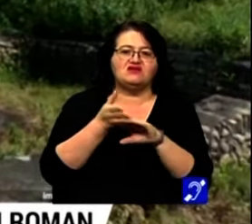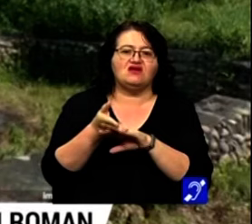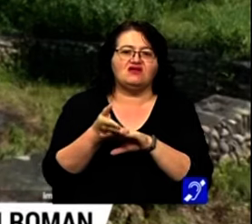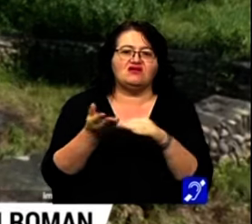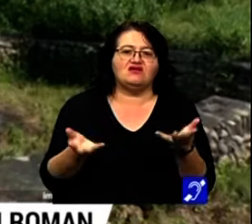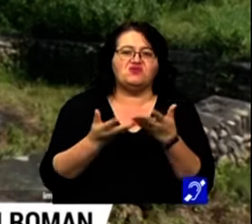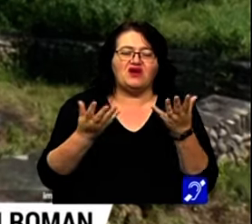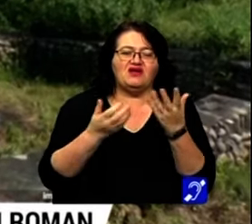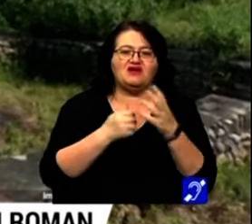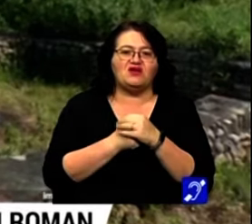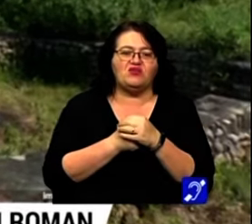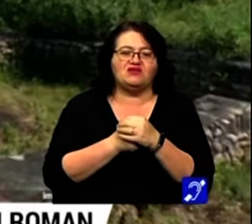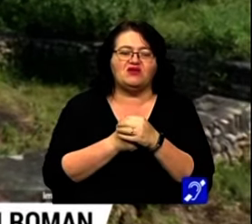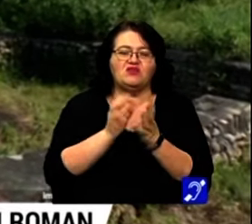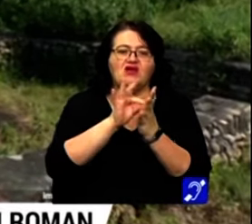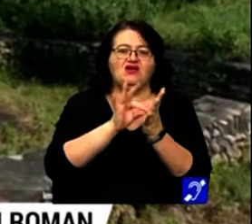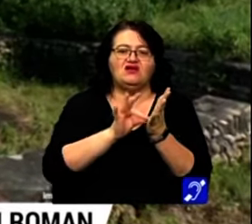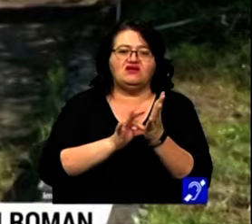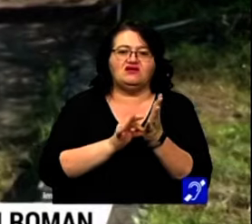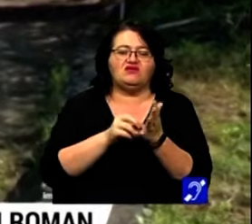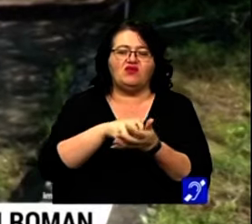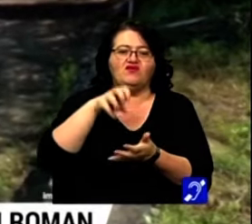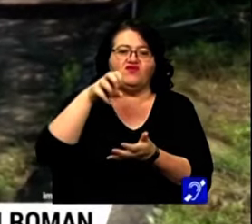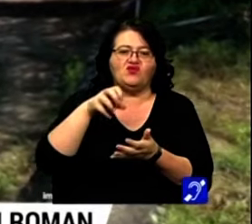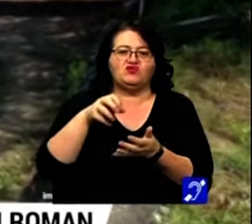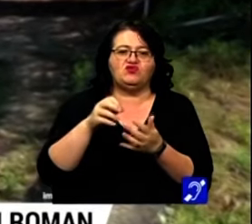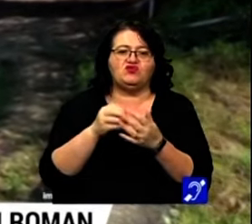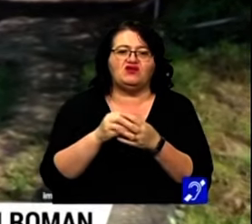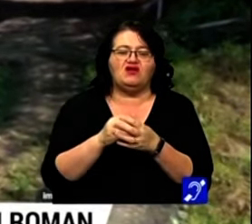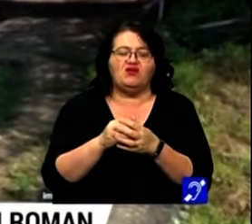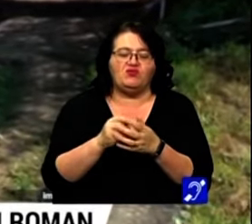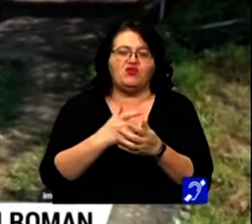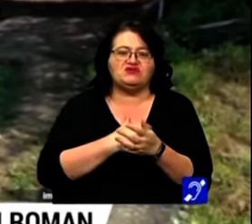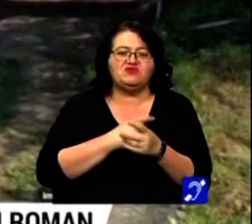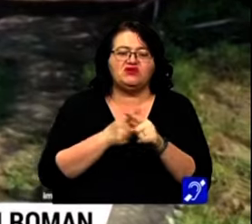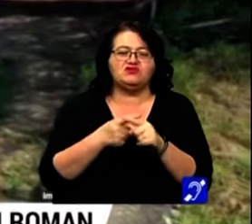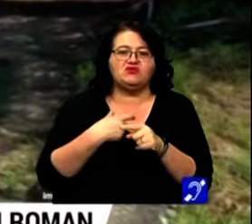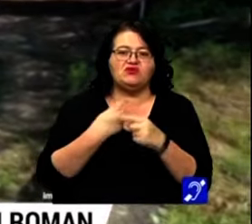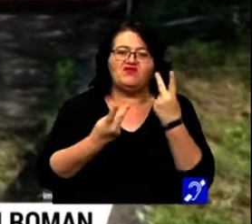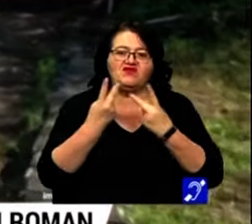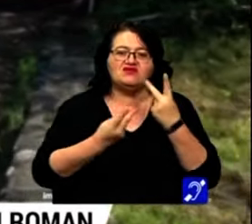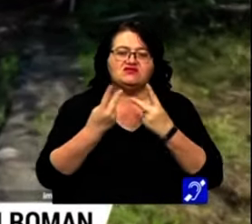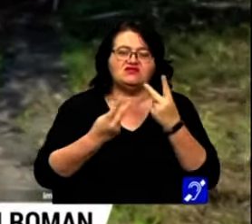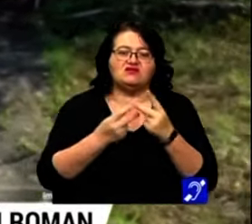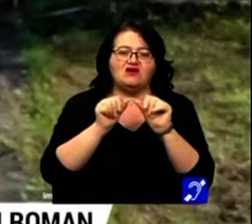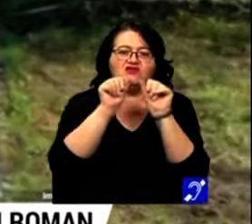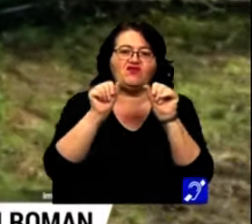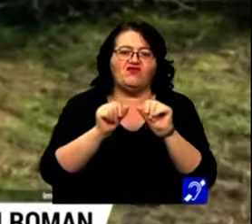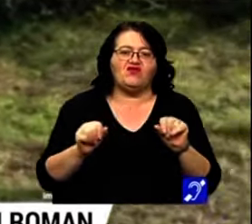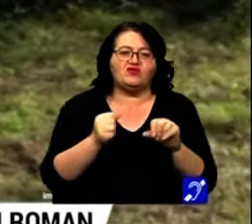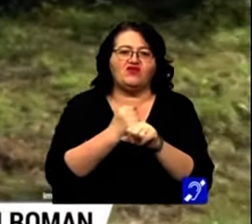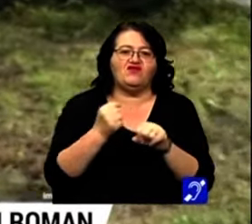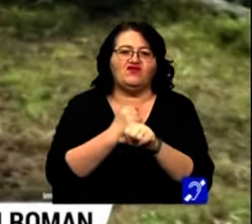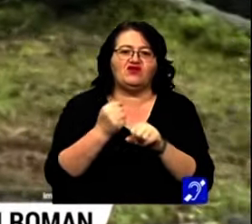cât mai curând pe una dintre liniile de finanțare disponibile și să le putem vizita într-o formulă